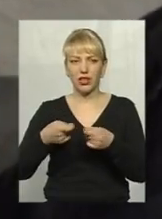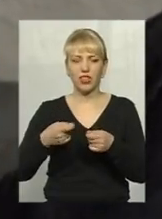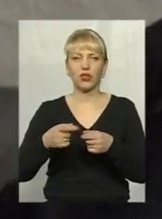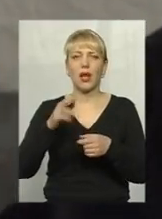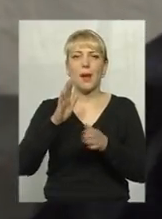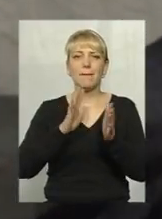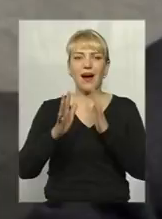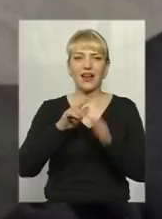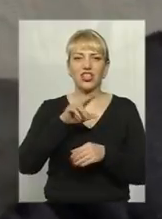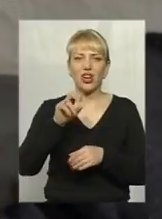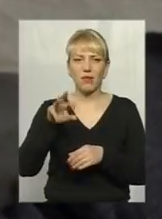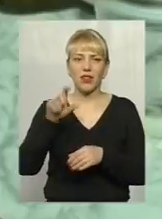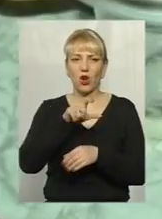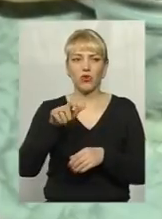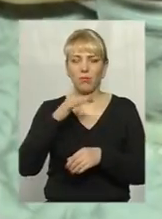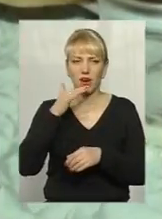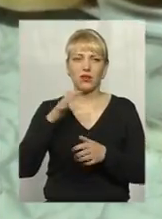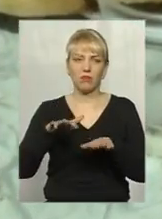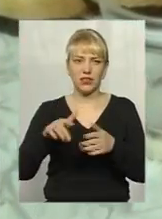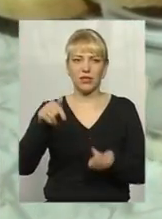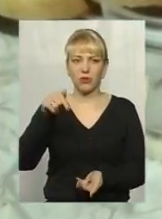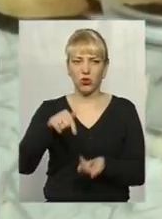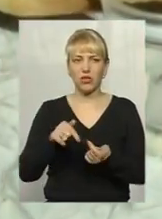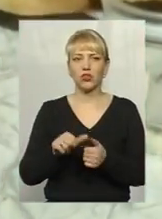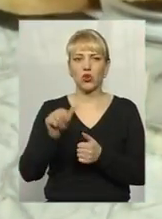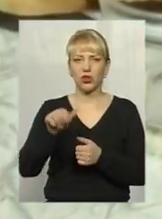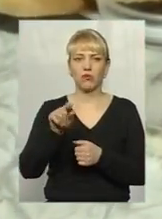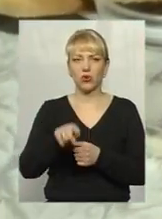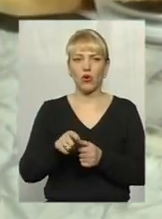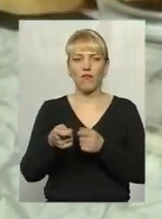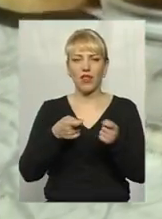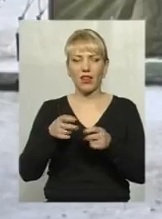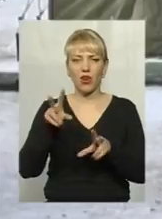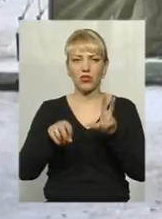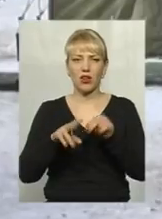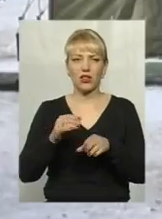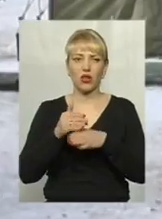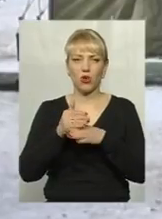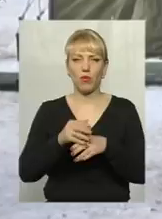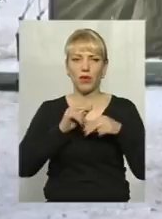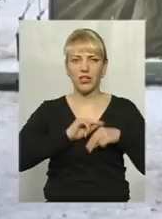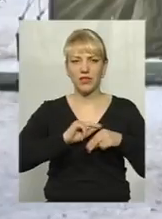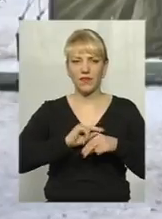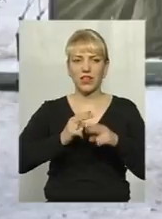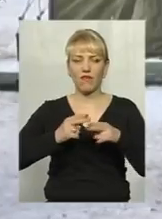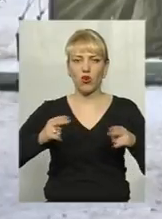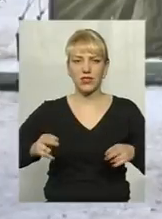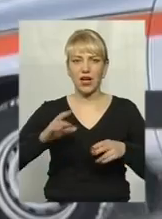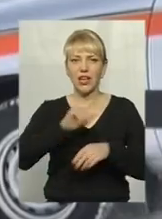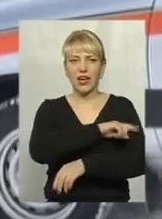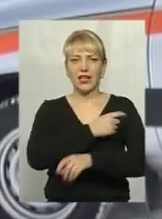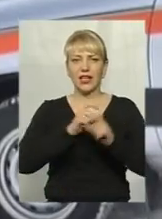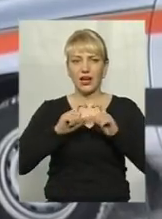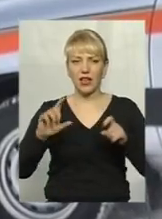багато, кажуть надзвичайники, тому місце підходяще. Окрім того, влада розраховує на допомогу працівників вокзалів, лікарень, соціальних